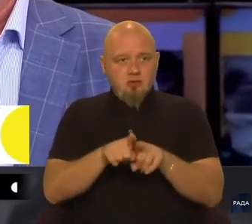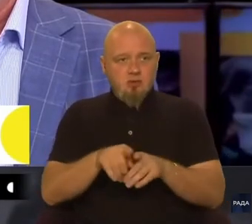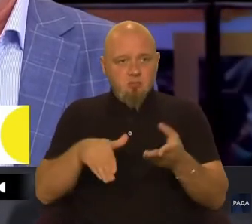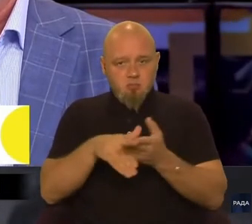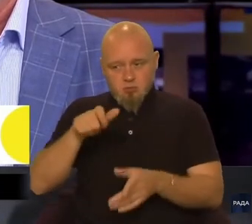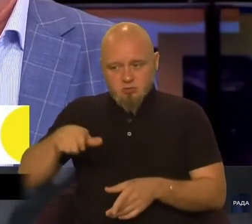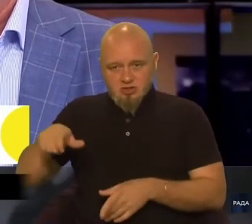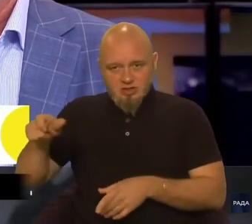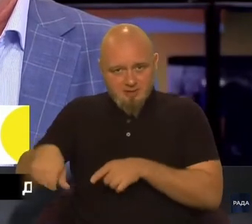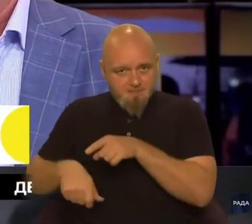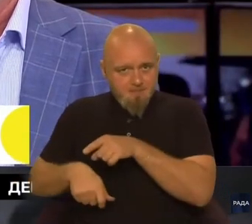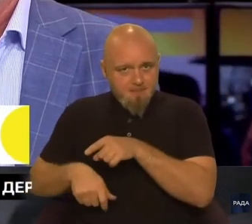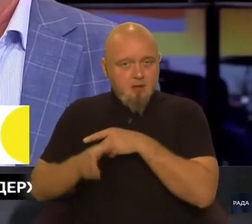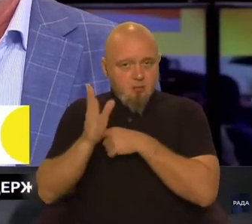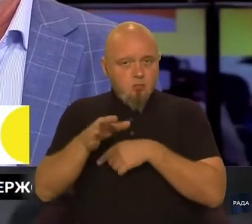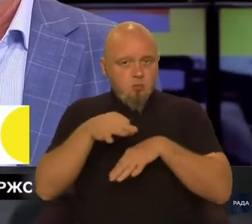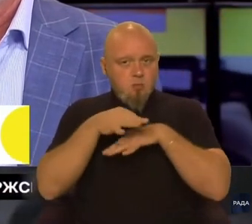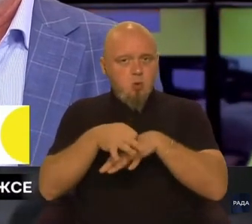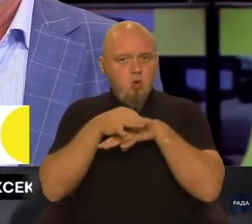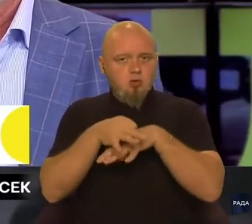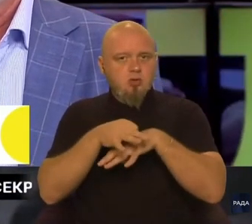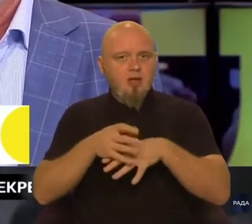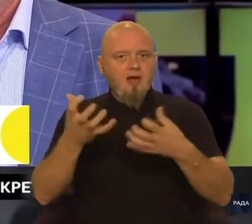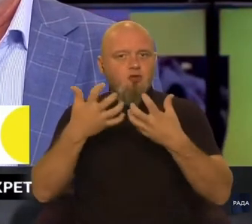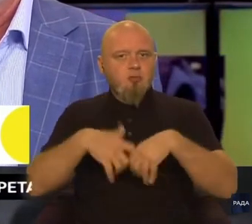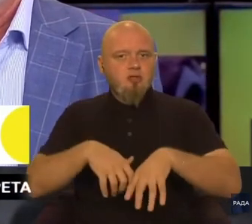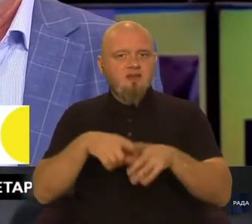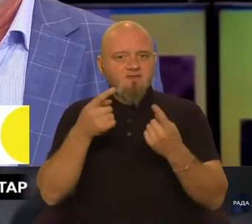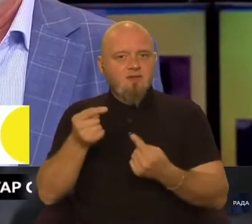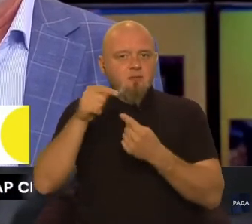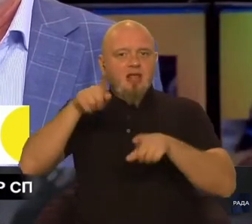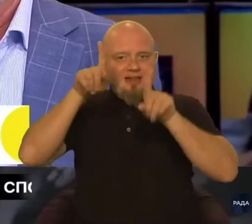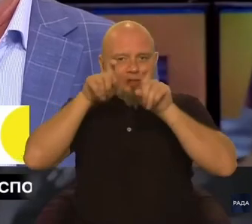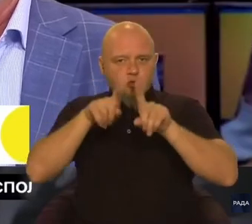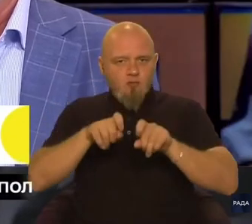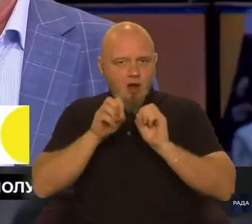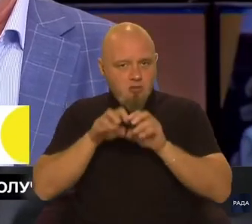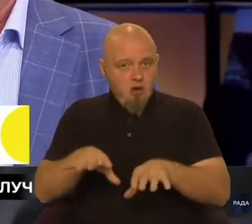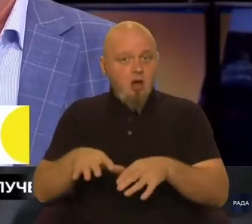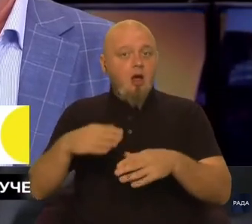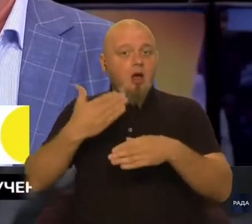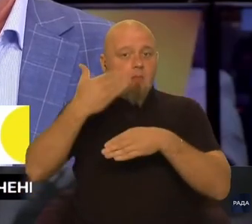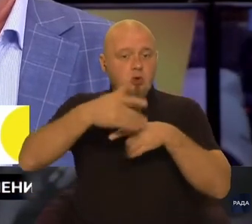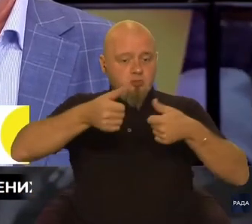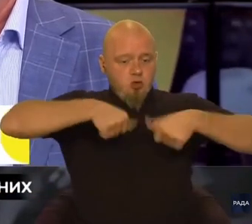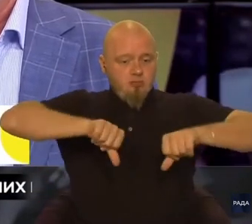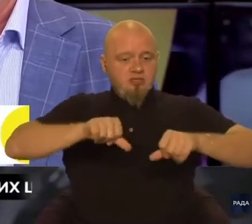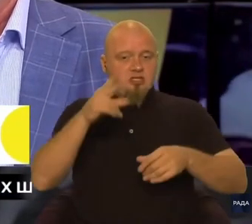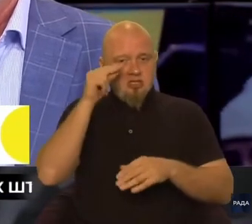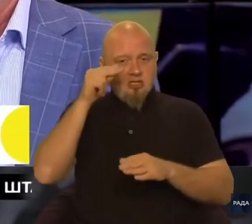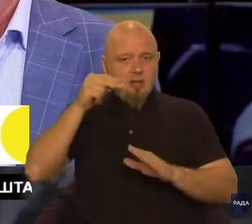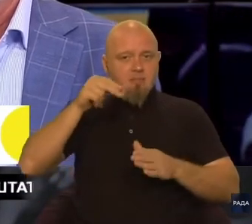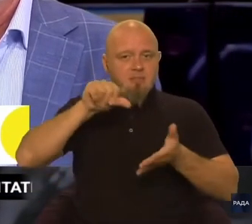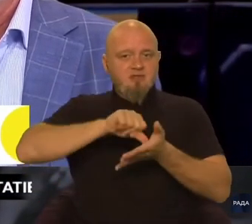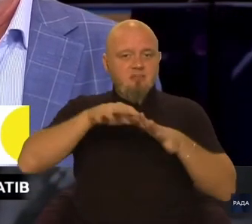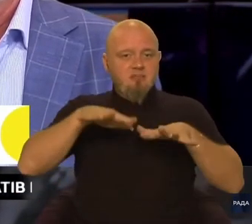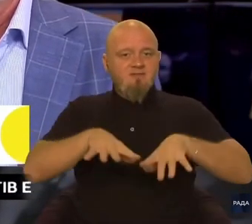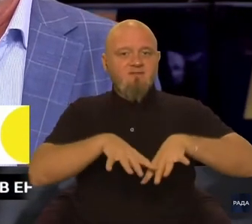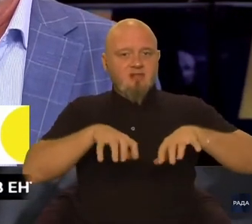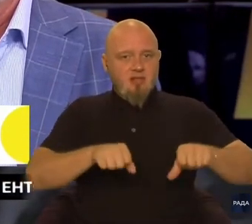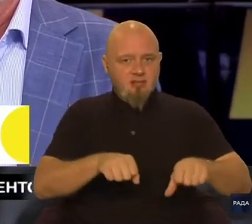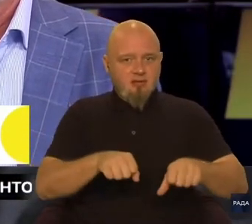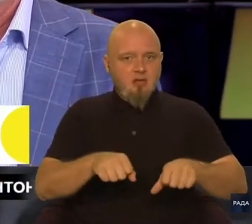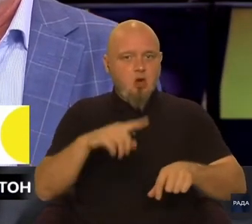помічники будуть проходити автоматично відповідне тестування, а потім комісію з числа представників місцевої влади,